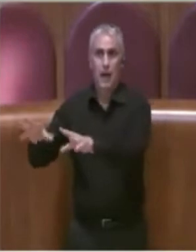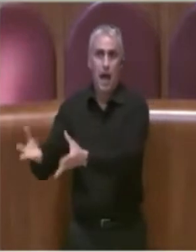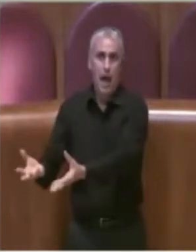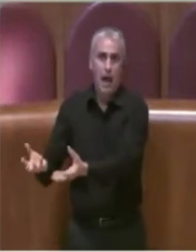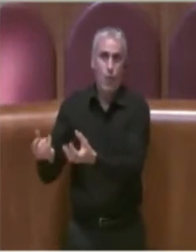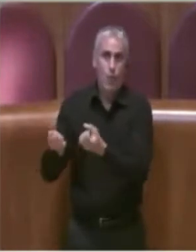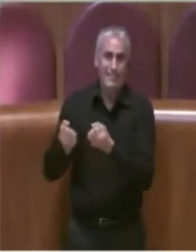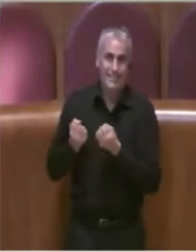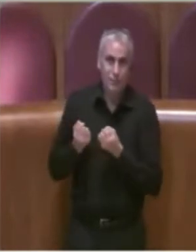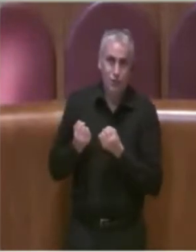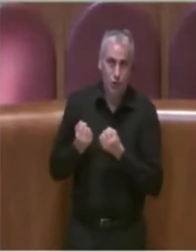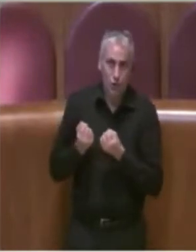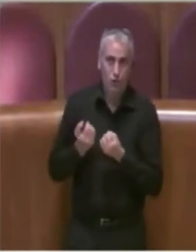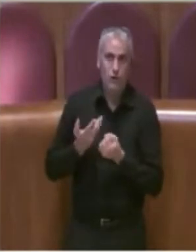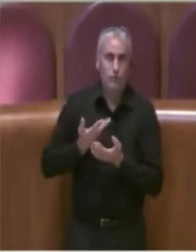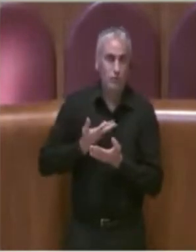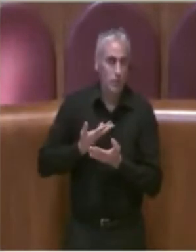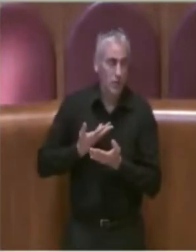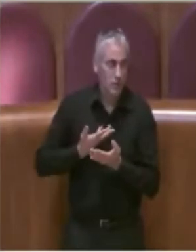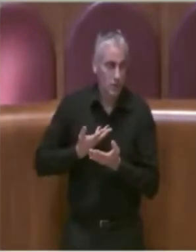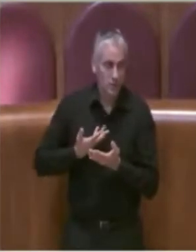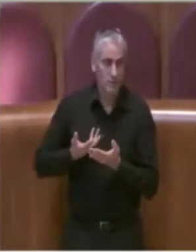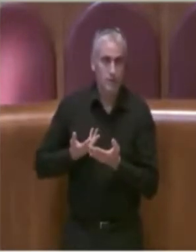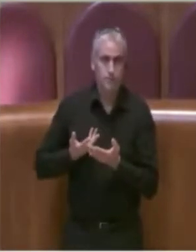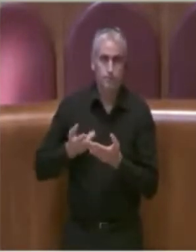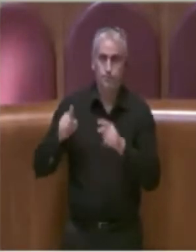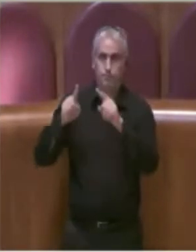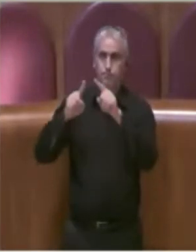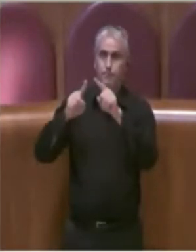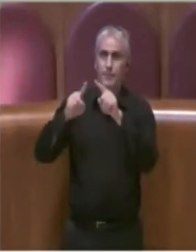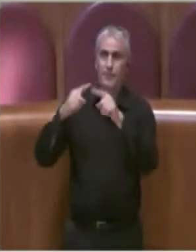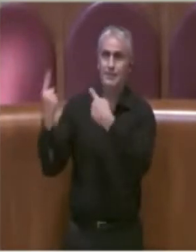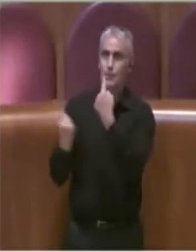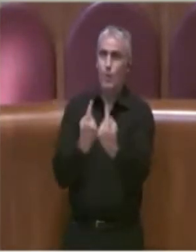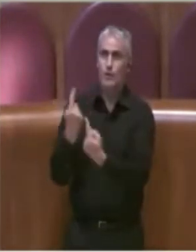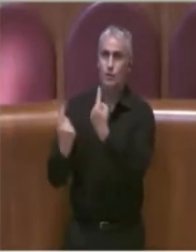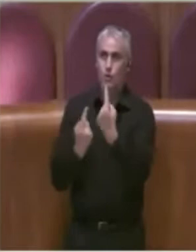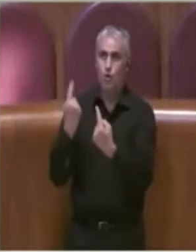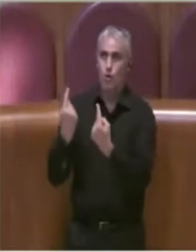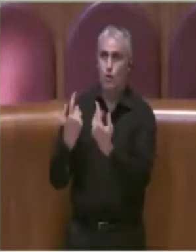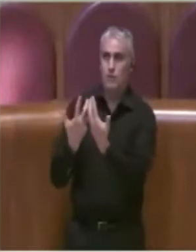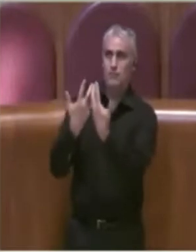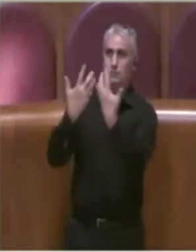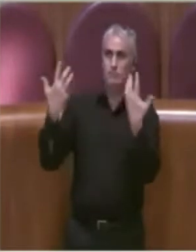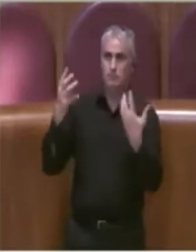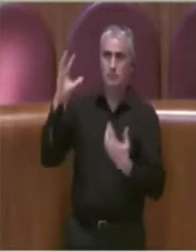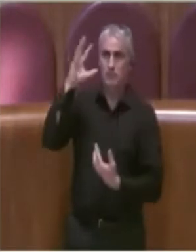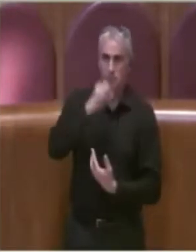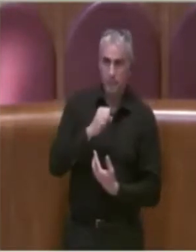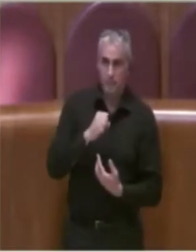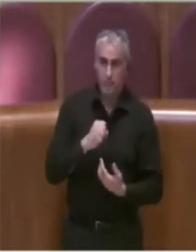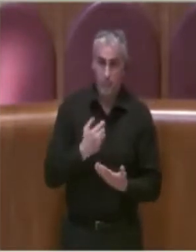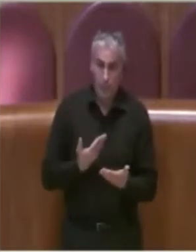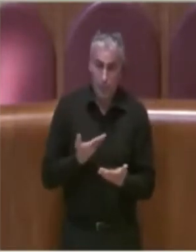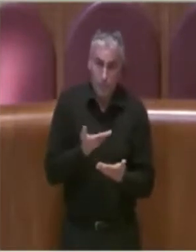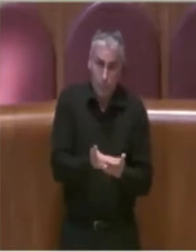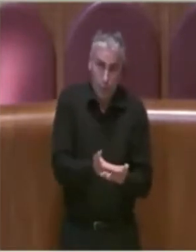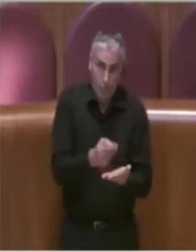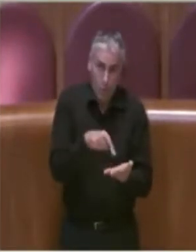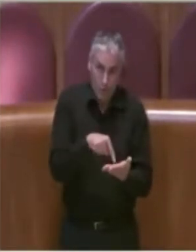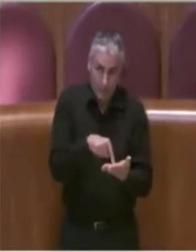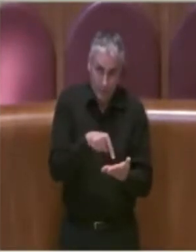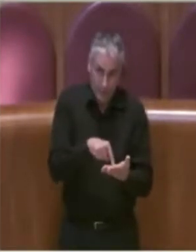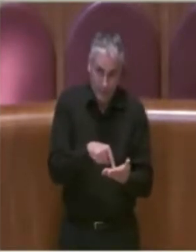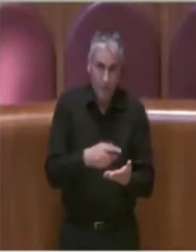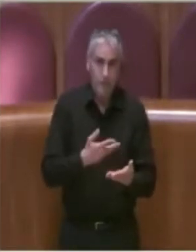quadro completo della situazione questa proposta è accompagnata da